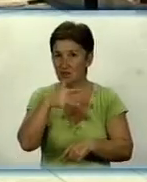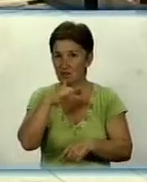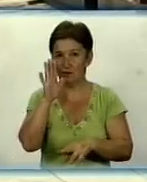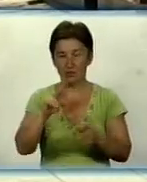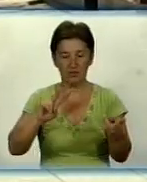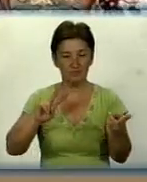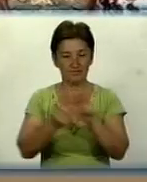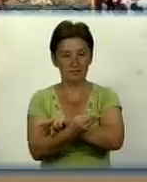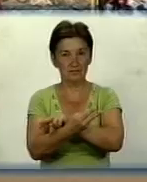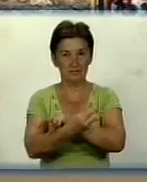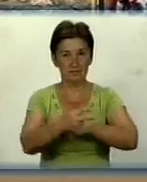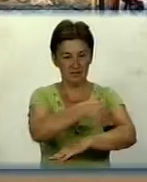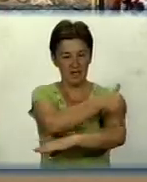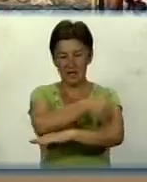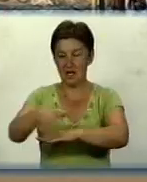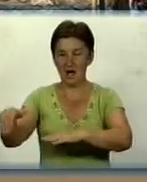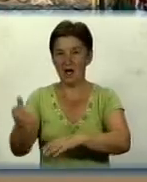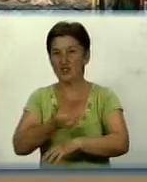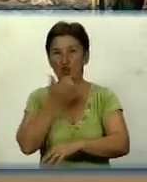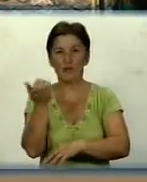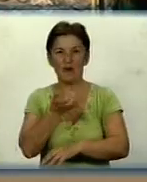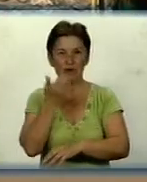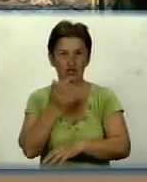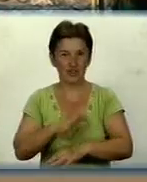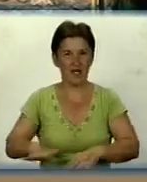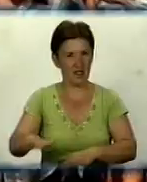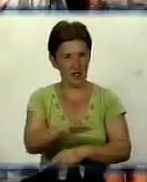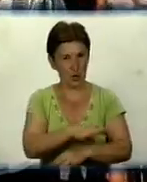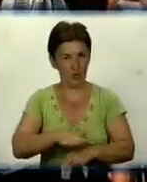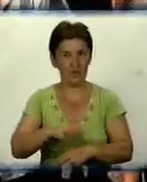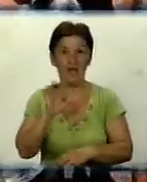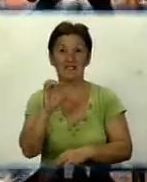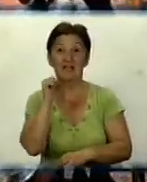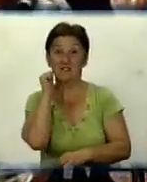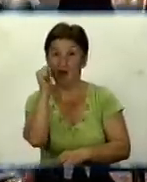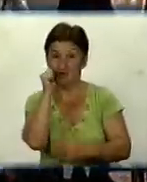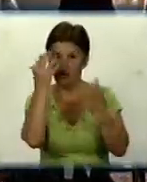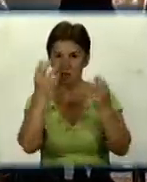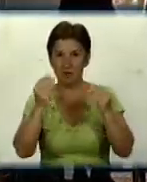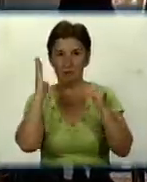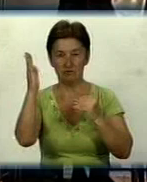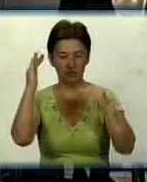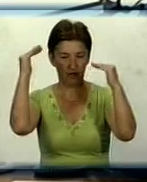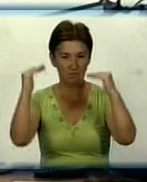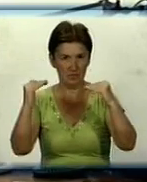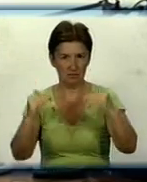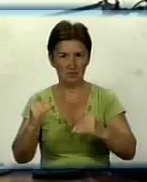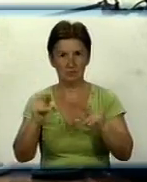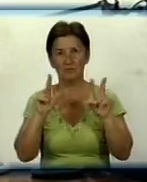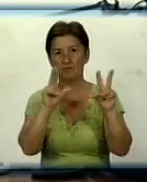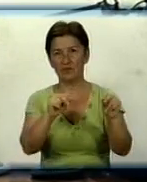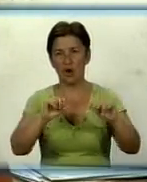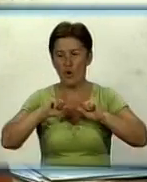субтропічний регіон. Втім, уже з завтрашнього дня температура в області почне знижуватися. На Кіровоградщину насуваються холодний